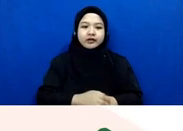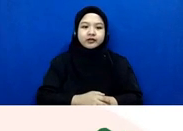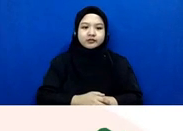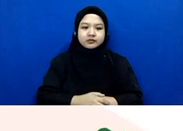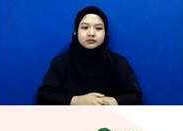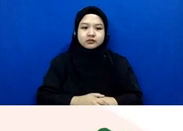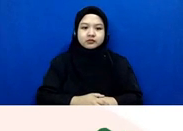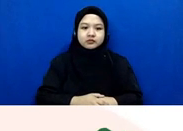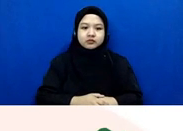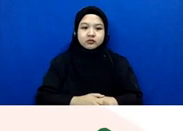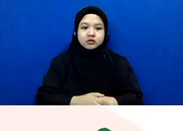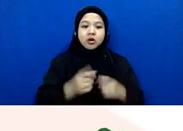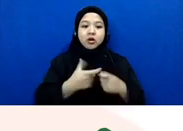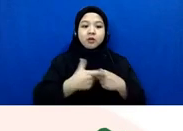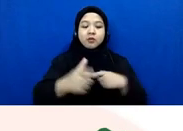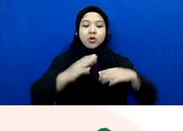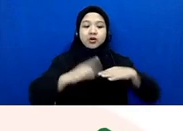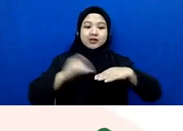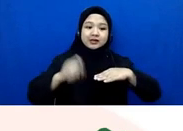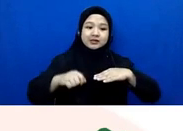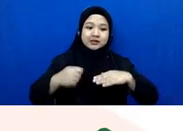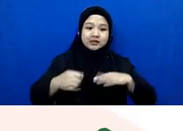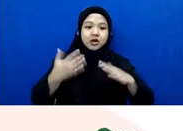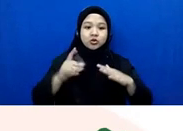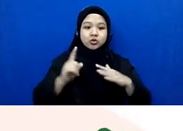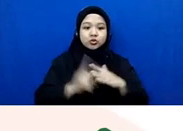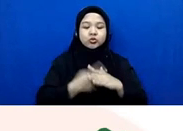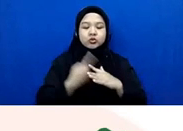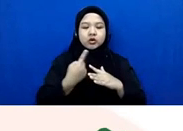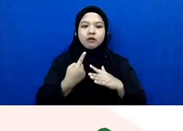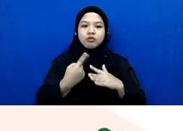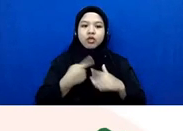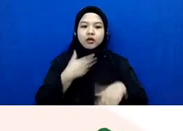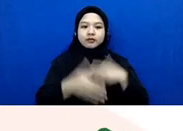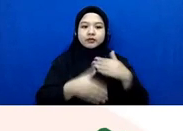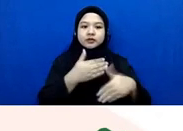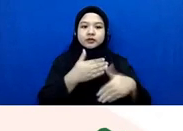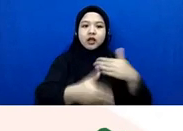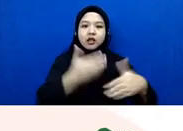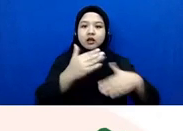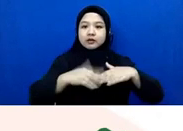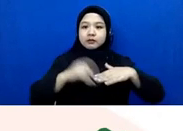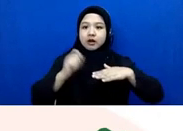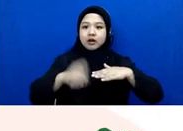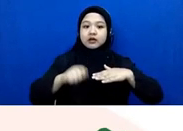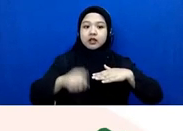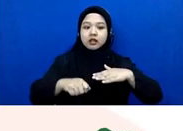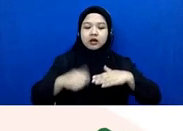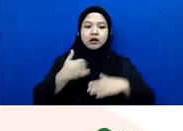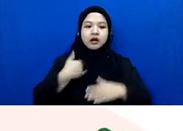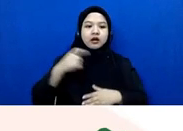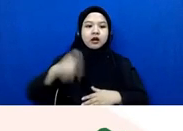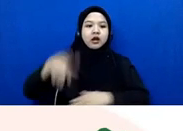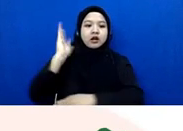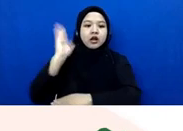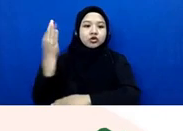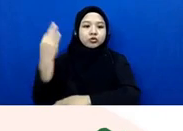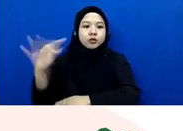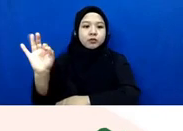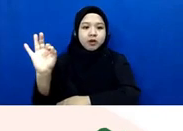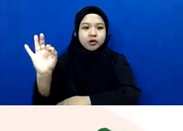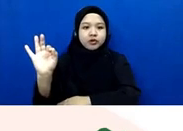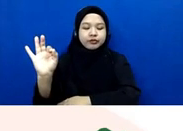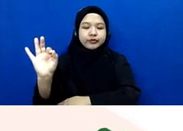ketika proses persidangan sudah mulai dijalankan di pengadilan ada narasumber baru yang muncul